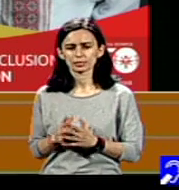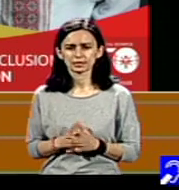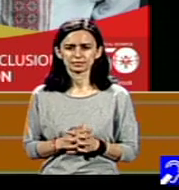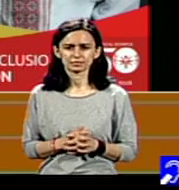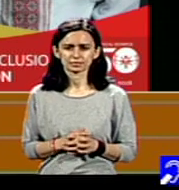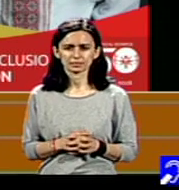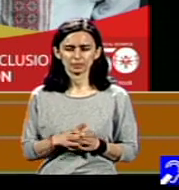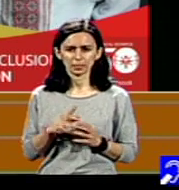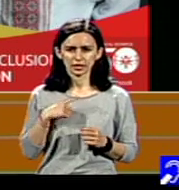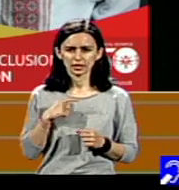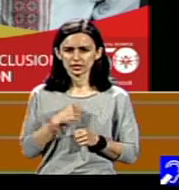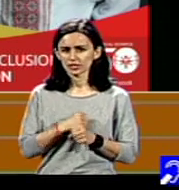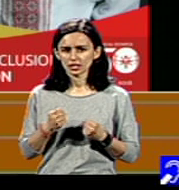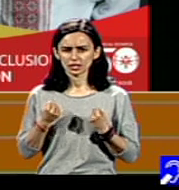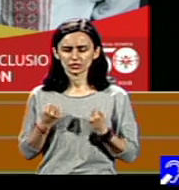Știți, e foarte greu.